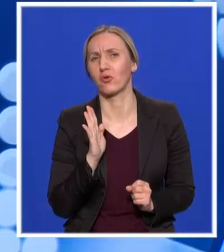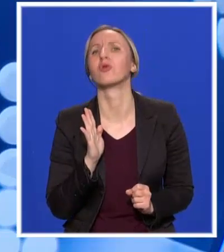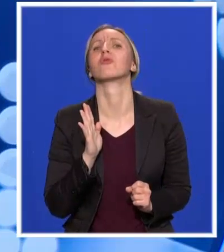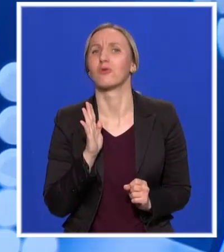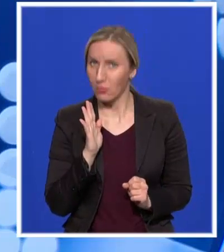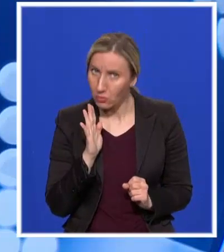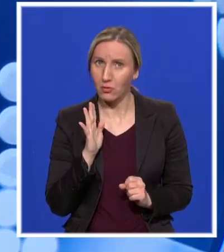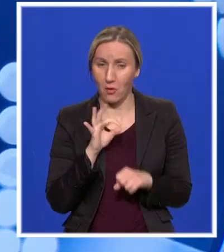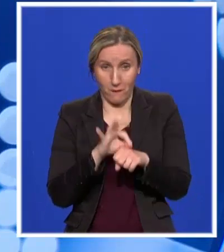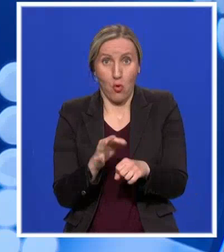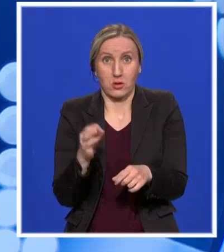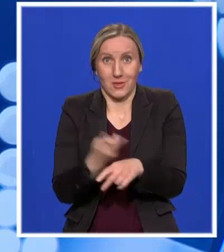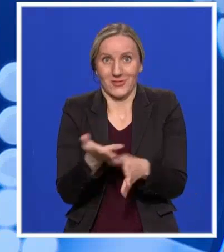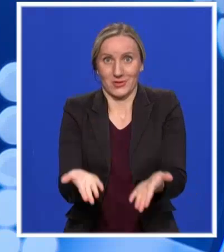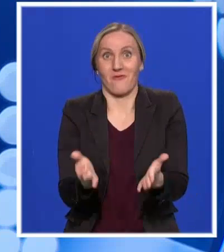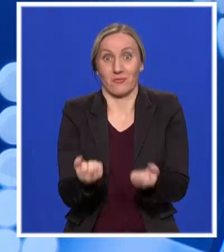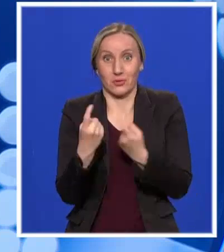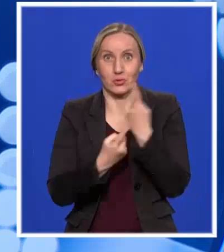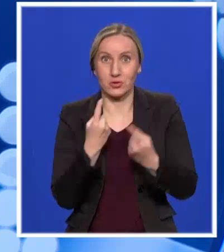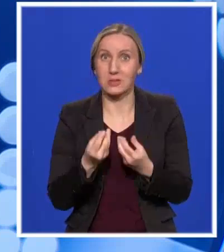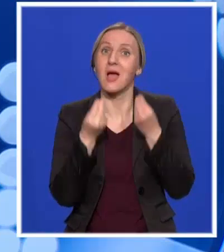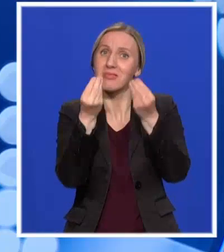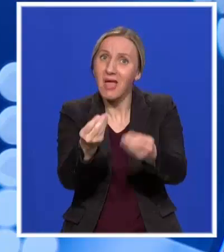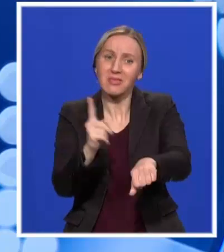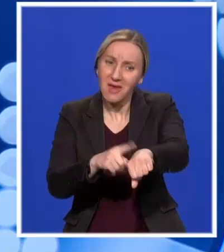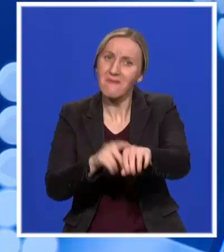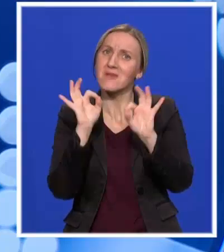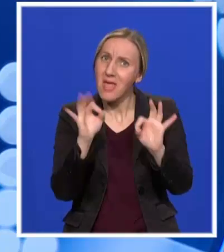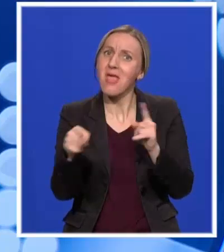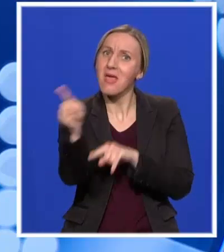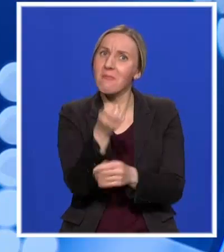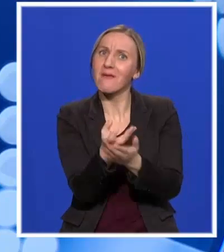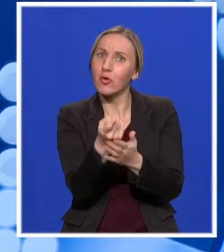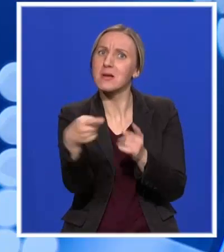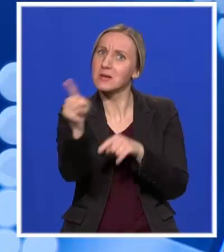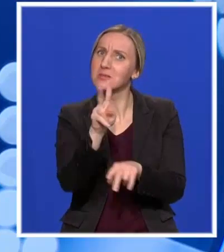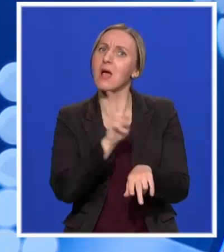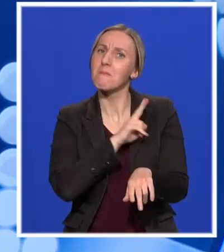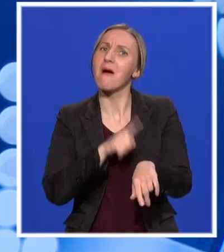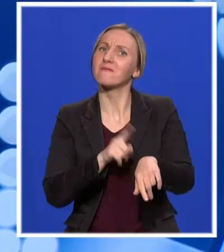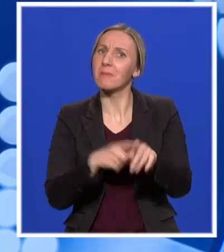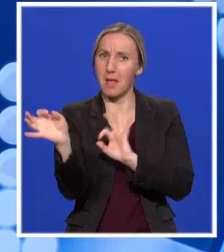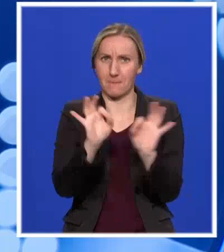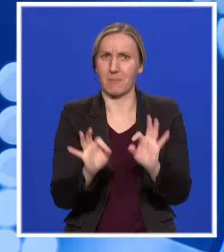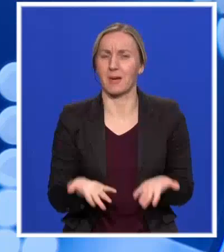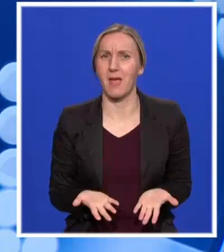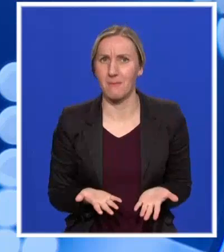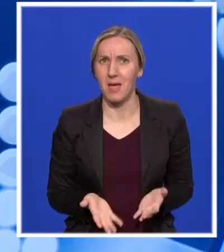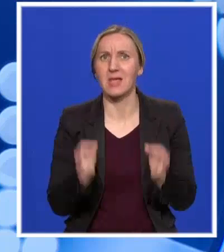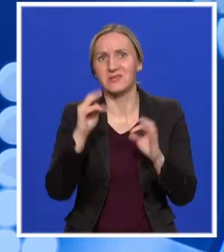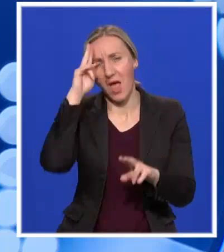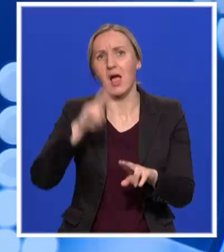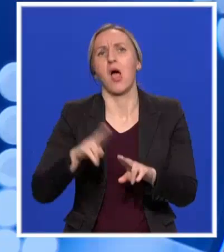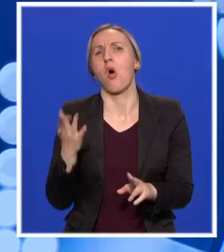državu u ovim kriznim situacijama, dati ljudima na vreme sve informacije, da se pripreme o svemu, i na kraju krajeva svaka od tih odluka